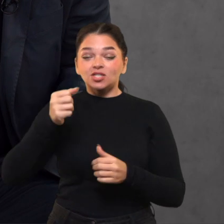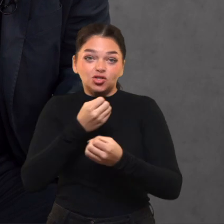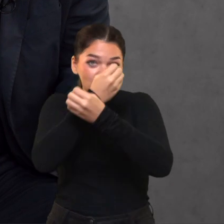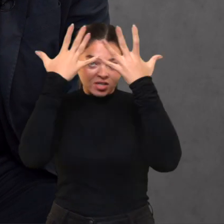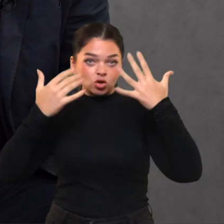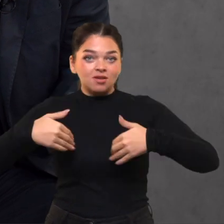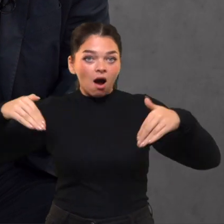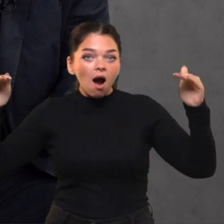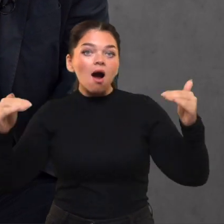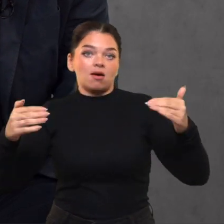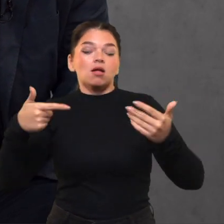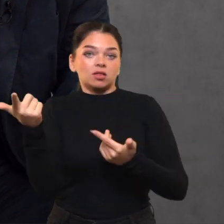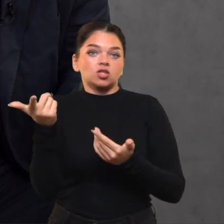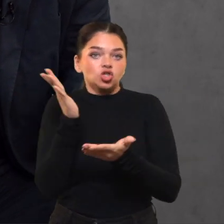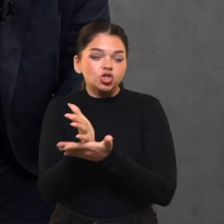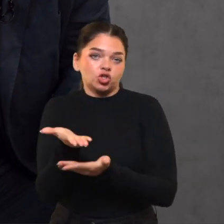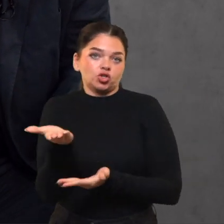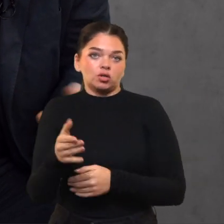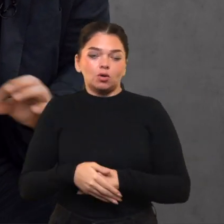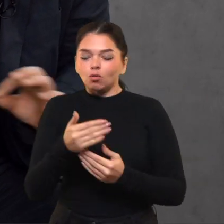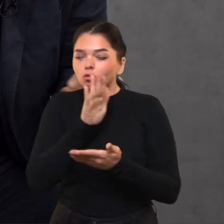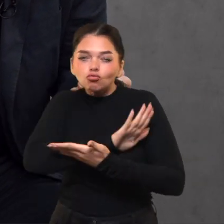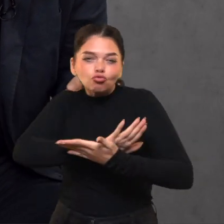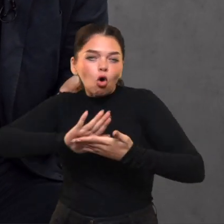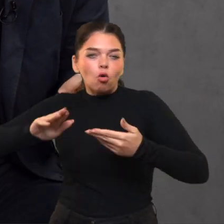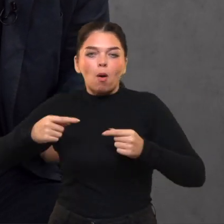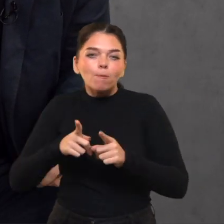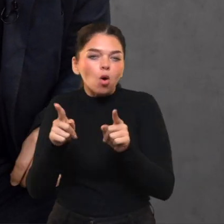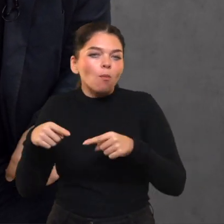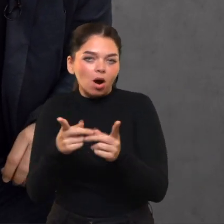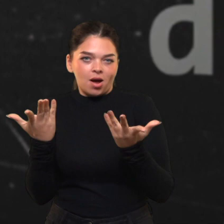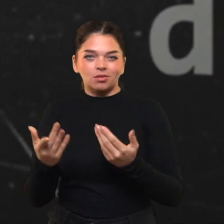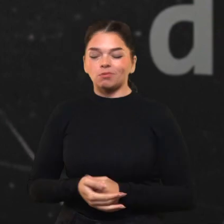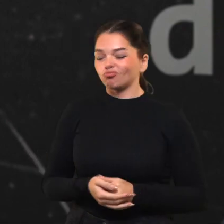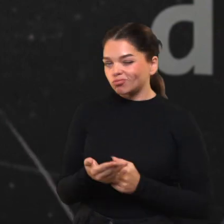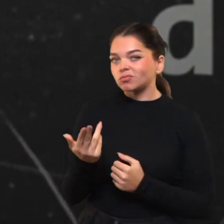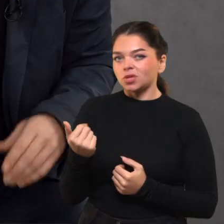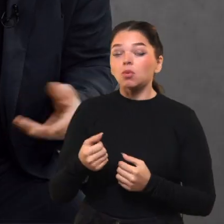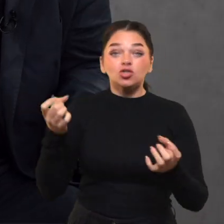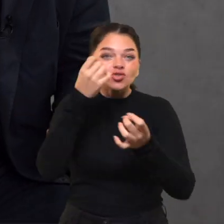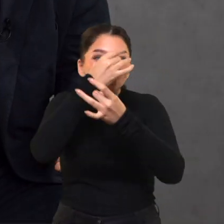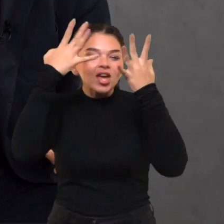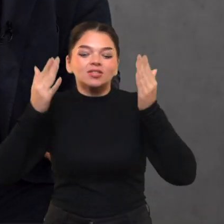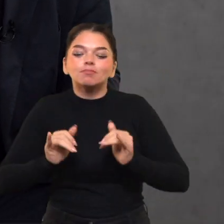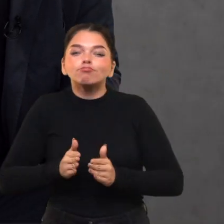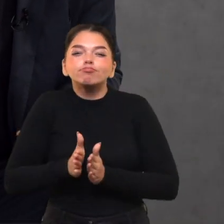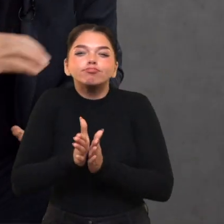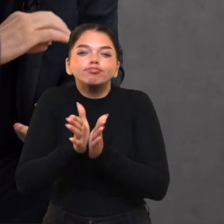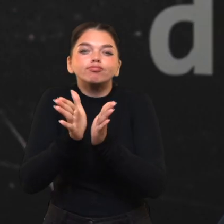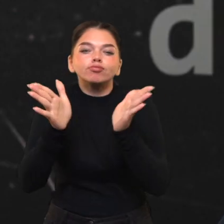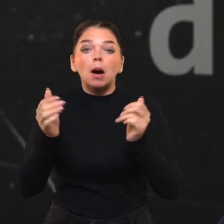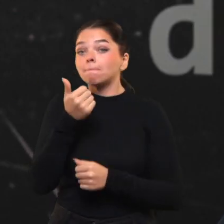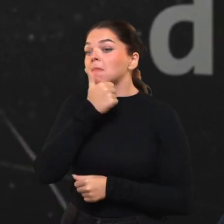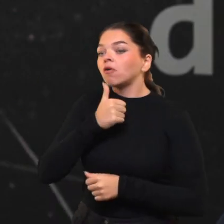Šviesa, šviesos angelas. Šviesiausios angelas. Nu, čia tobulas propagandistas. Fantastika. Šviesas kleidžiasi.